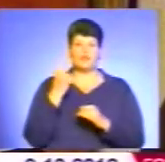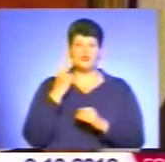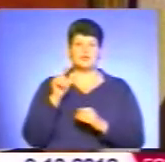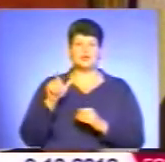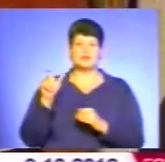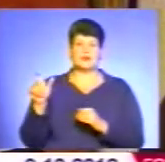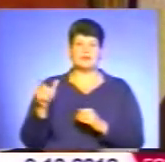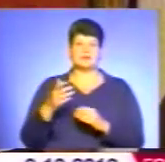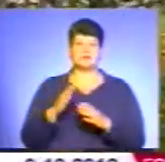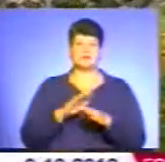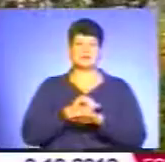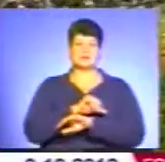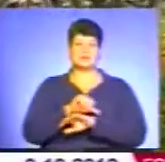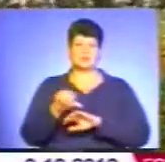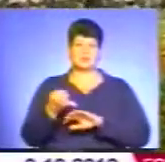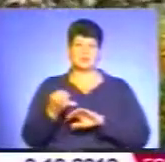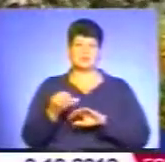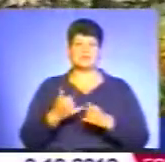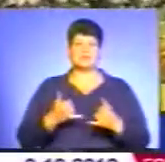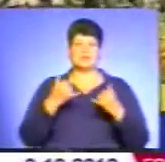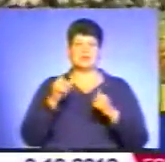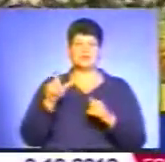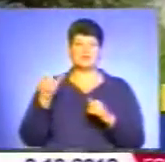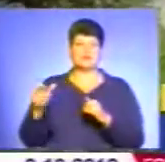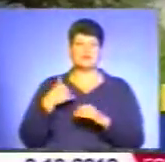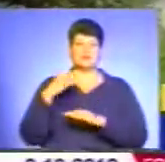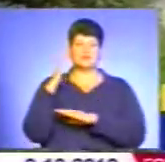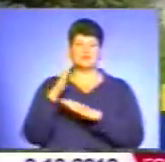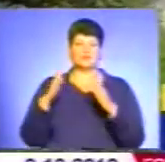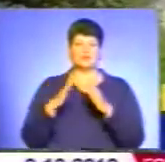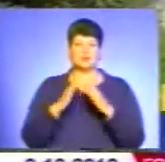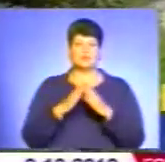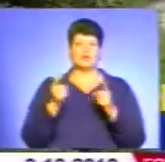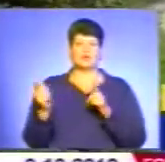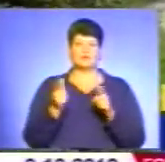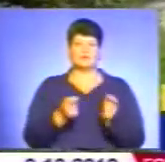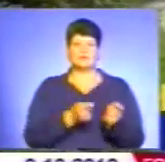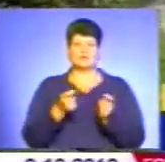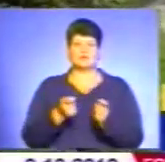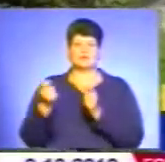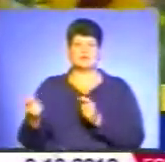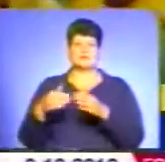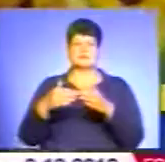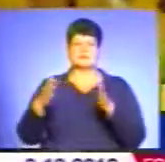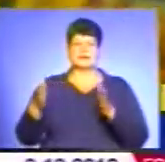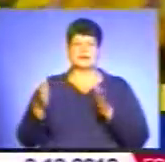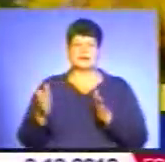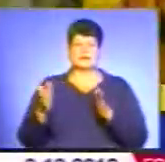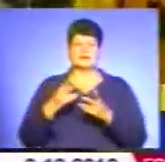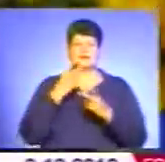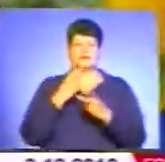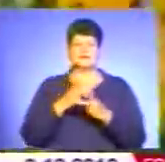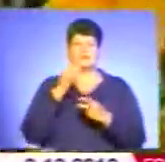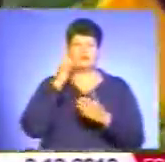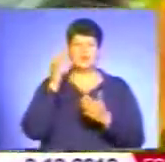які знаходяться за границей. Для людей, які голосують вдома, вже готові переносні скриньки. Галина Христюк каже, що, зважаючи на досвід попередніх